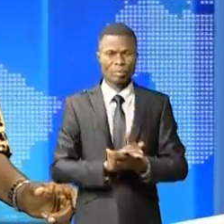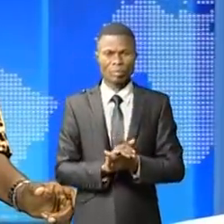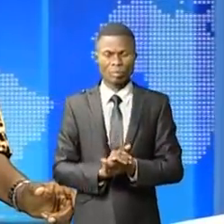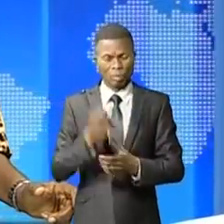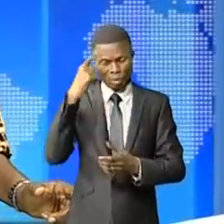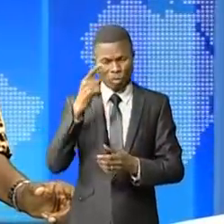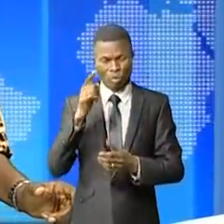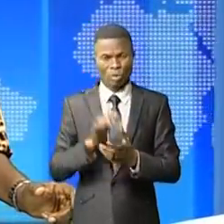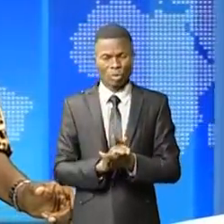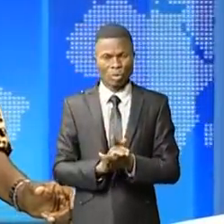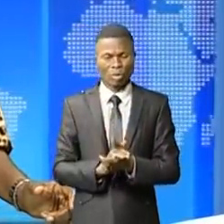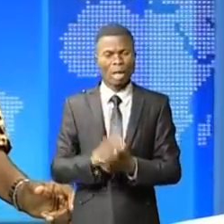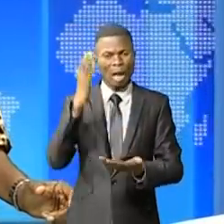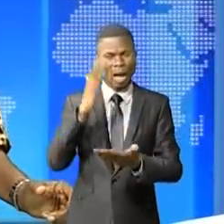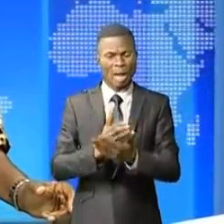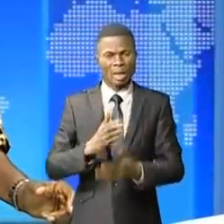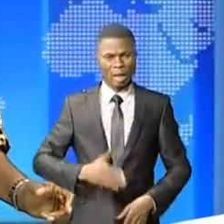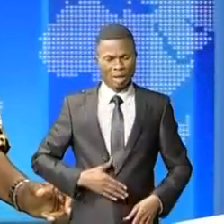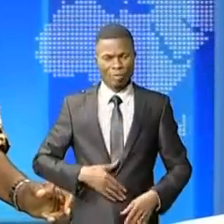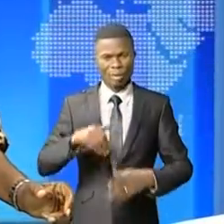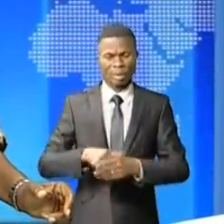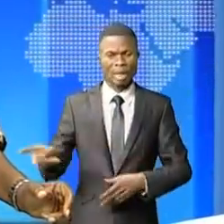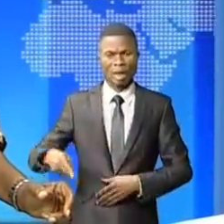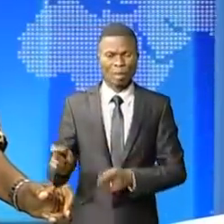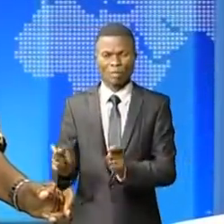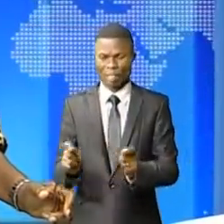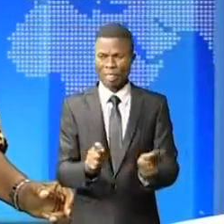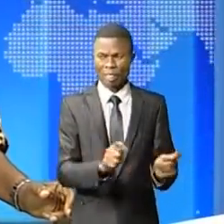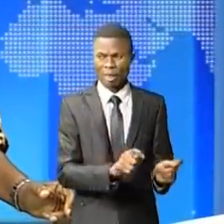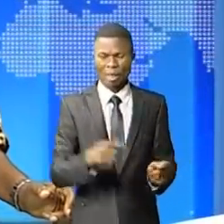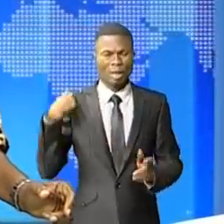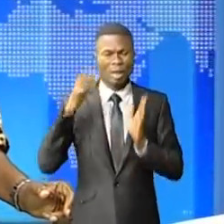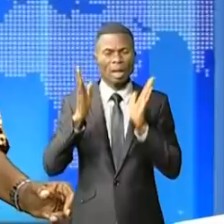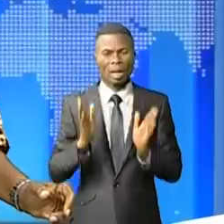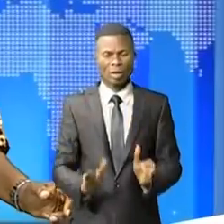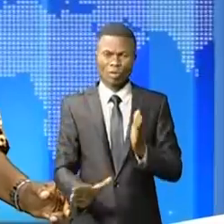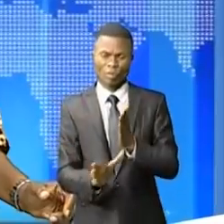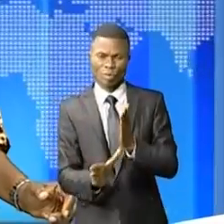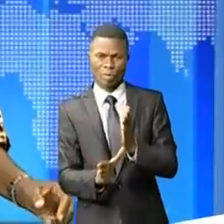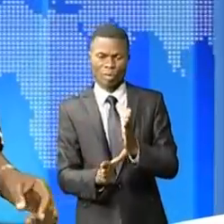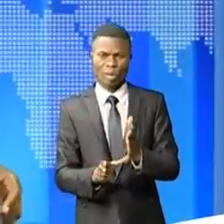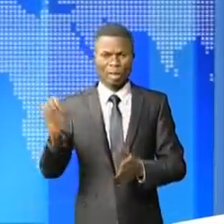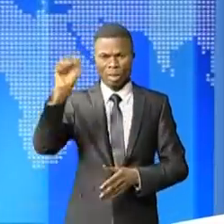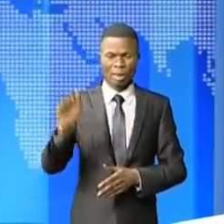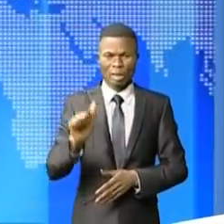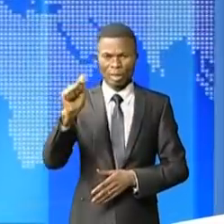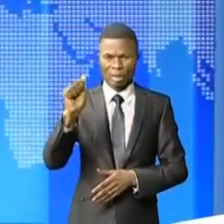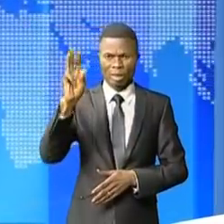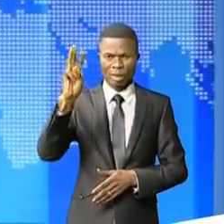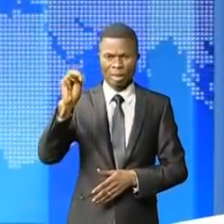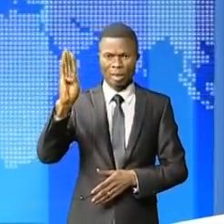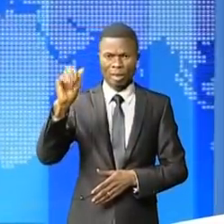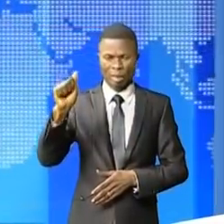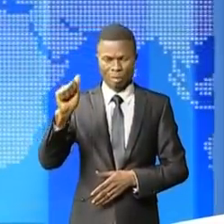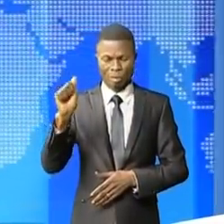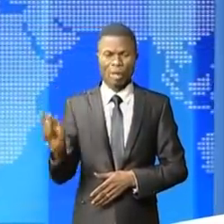Face à la famine dans la province du Tanganyika, le gouverneur par intérim Samba Kayabala est en mission